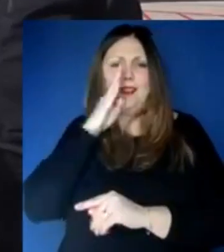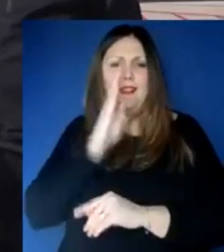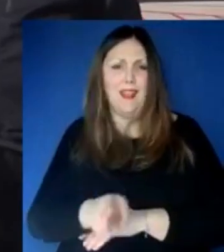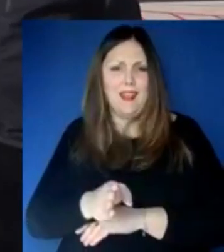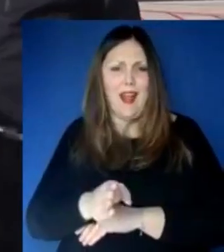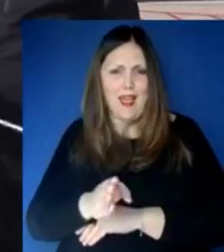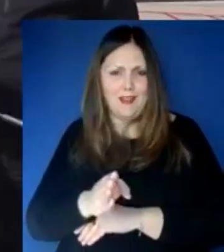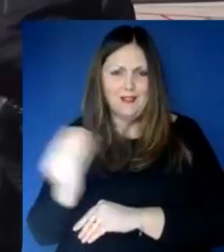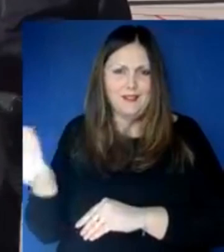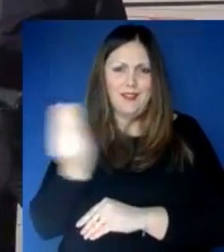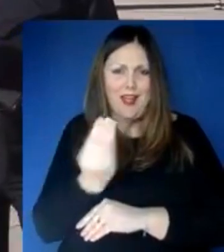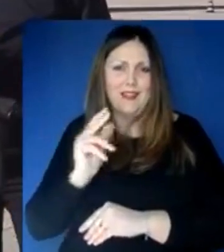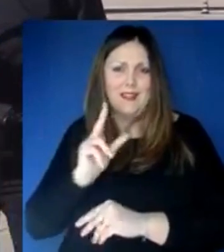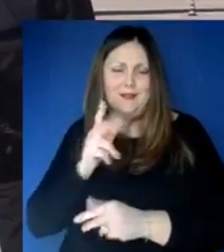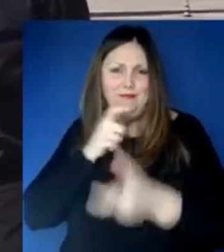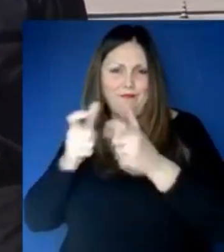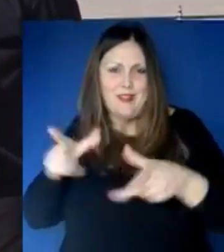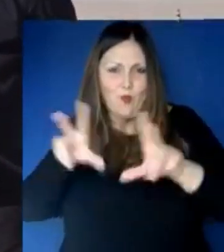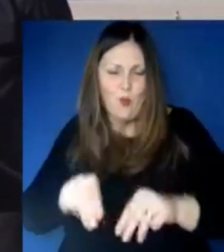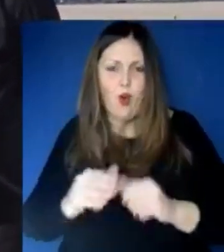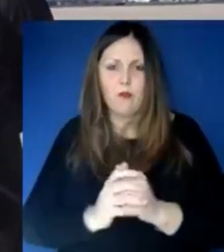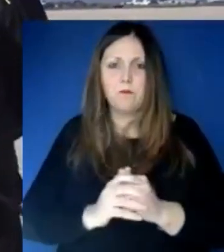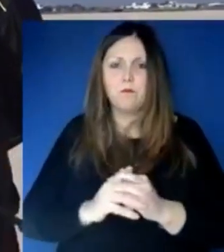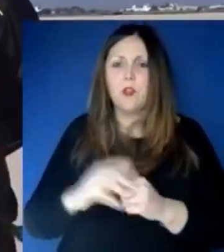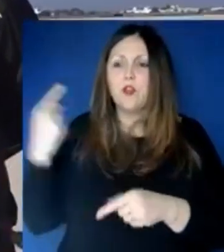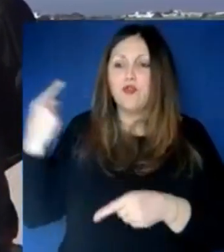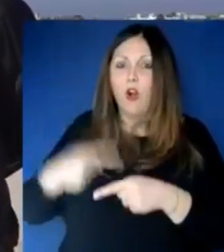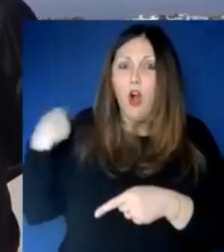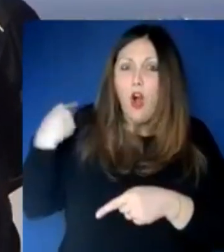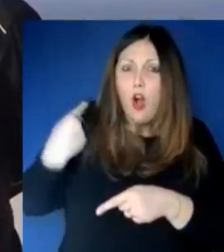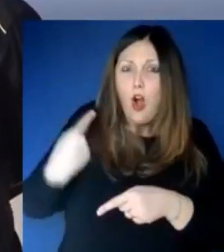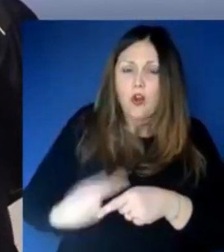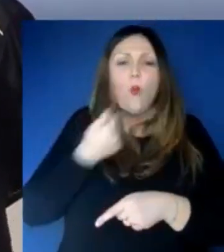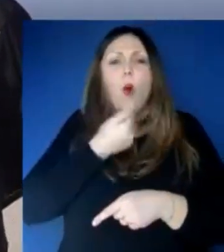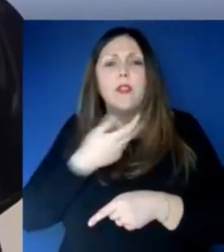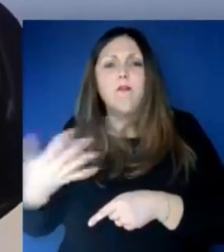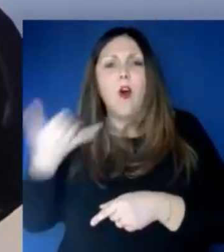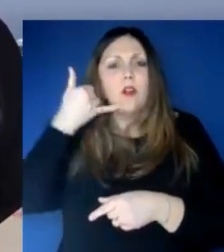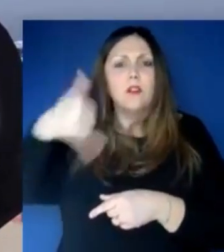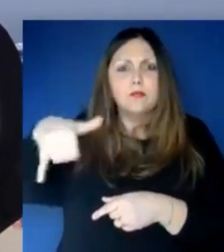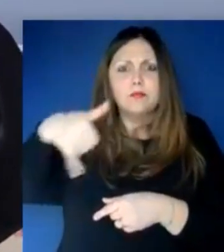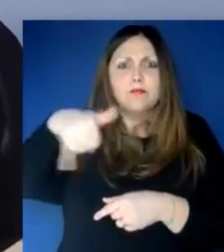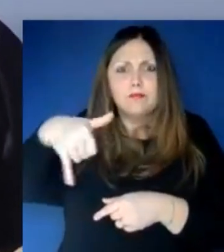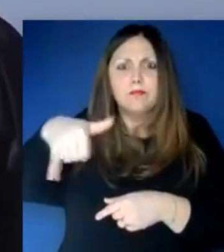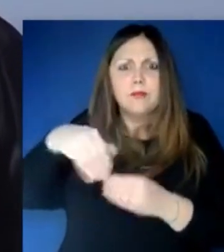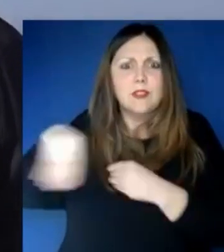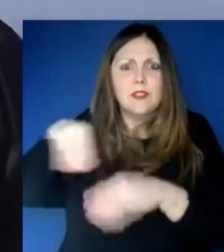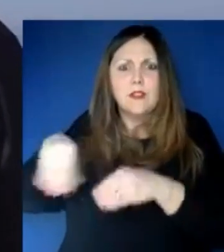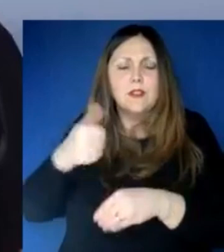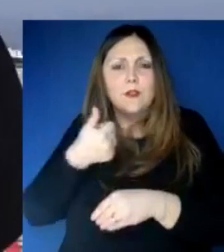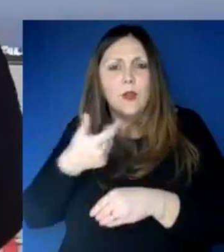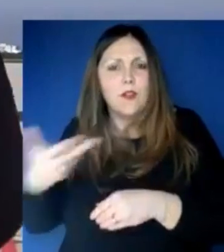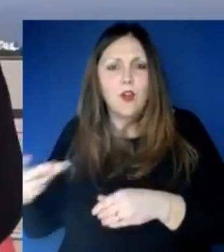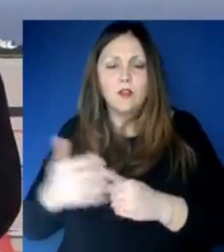suo cellulare? Beh tantissime perché tutti i pugliesi hanno il mio numero di telefono, il famoso 335